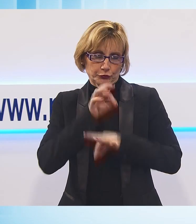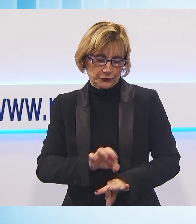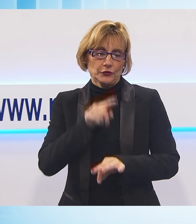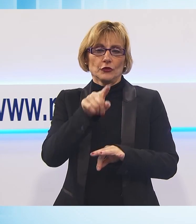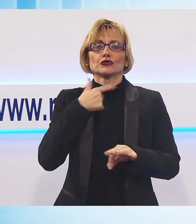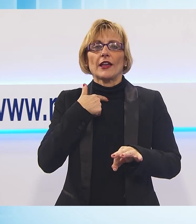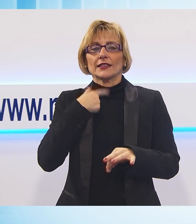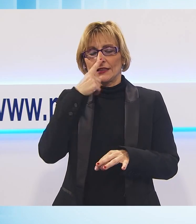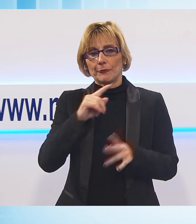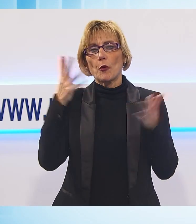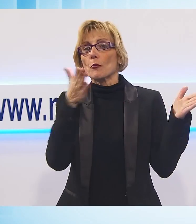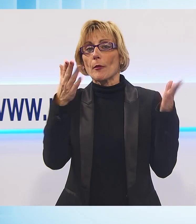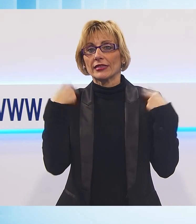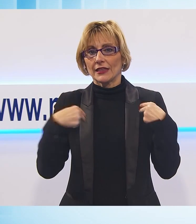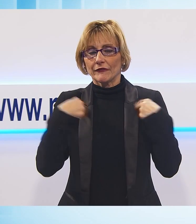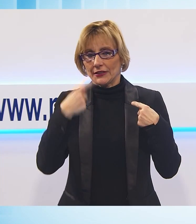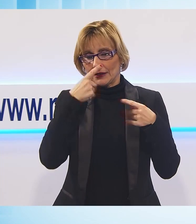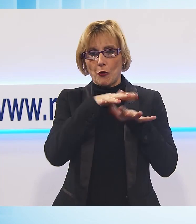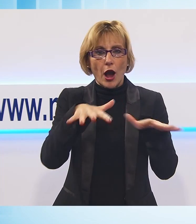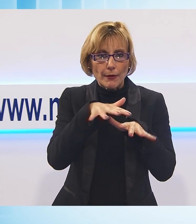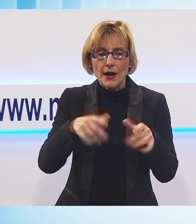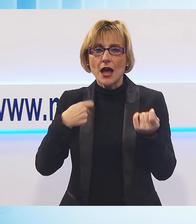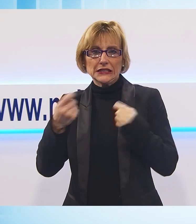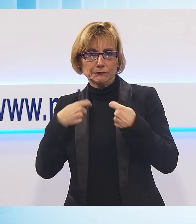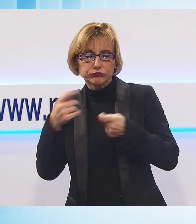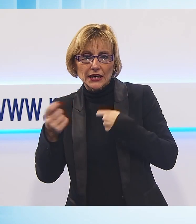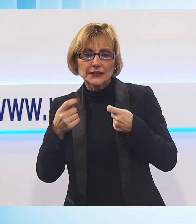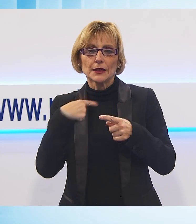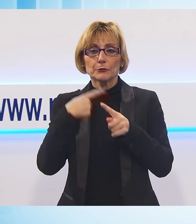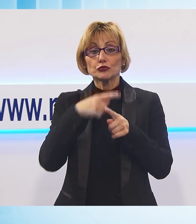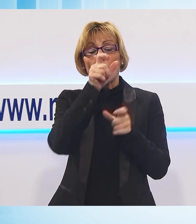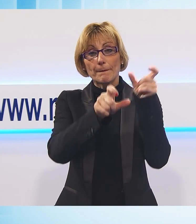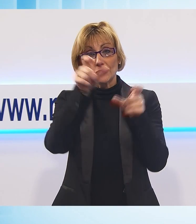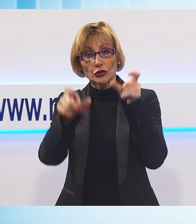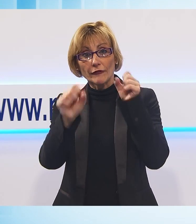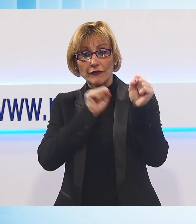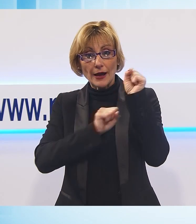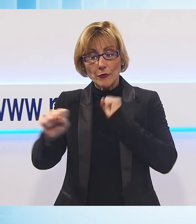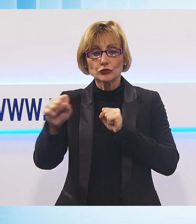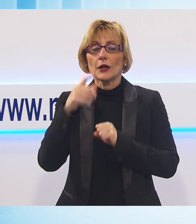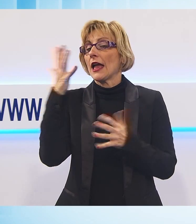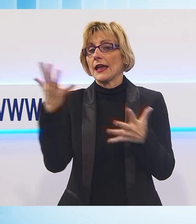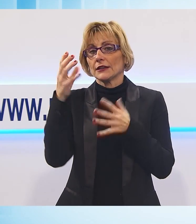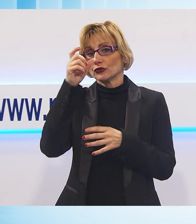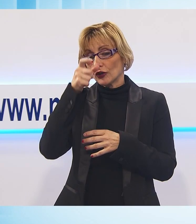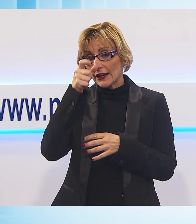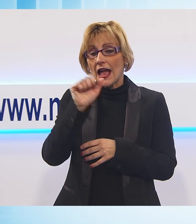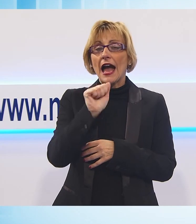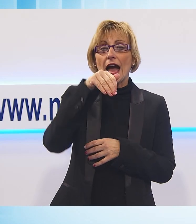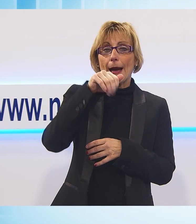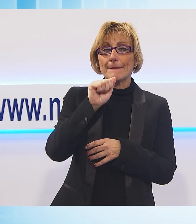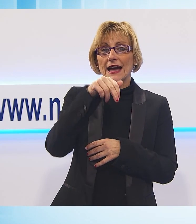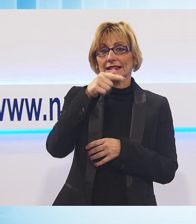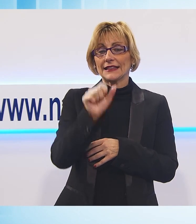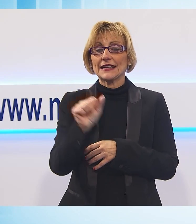carrozzeria d'auto, o immortalati al mare. Ci sono anche un di personaggi famosi. Nel mese di gennaio, infatti, c'è l'attrice Amanda Sandrelli. Per